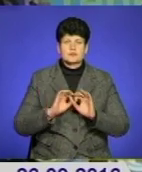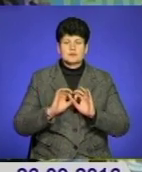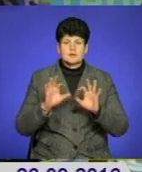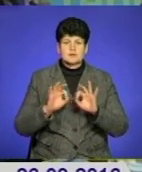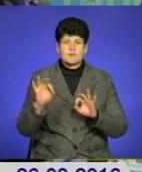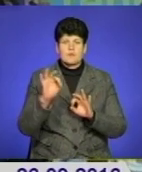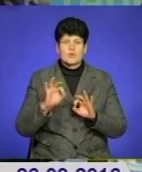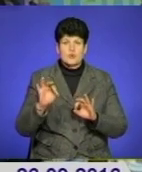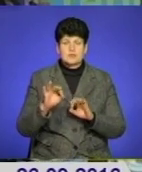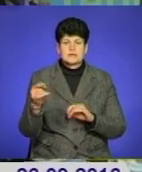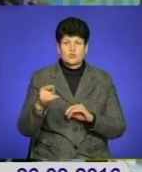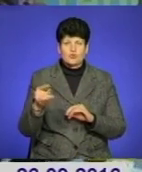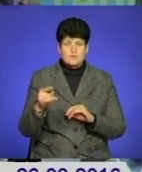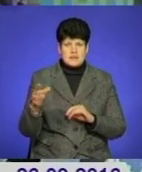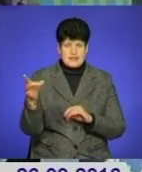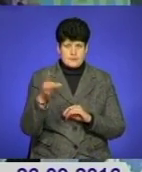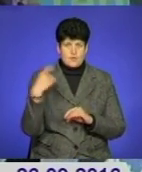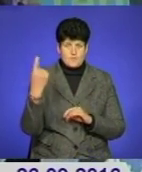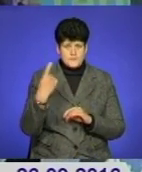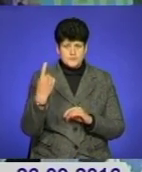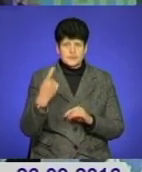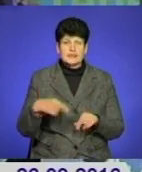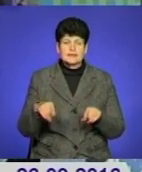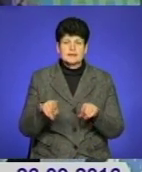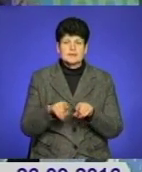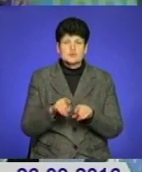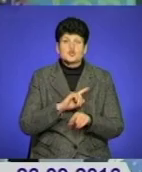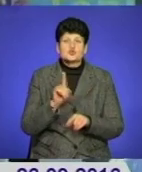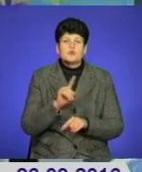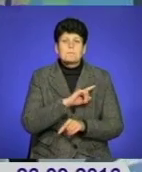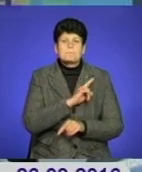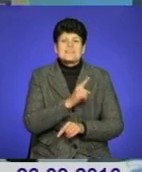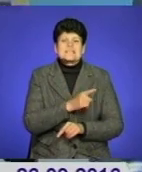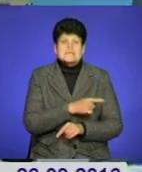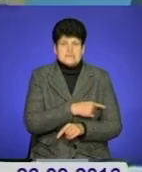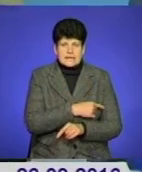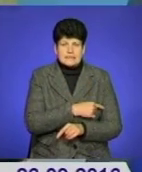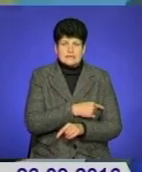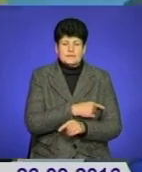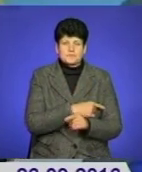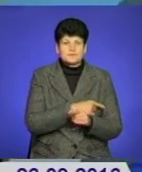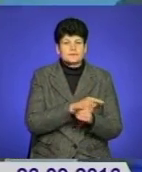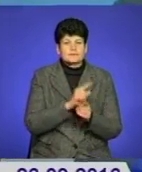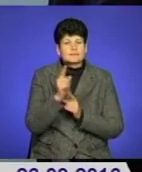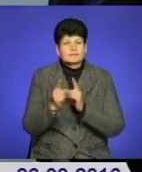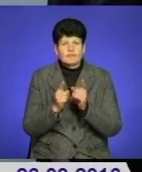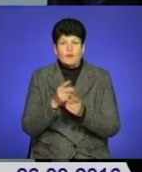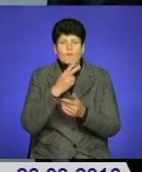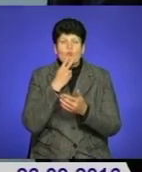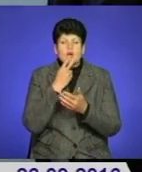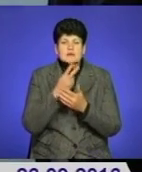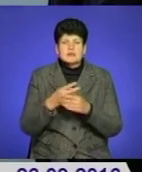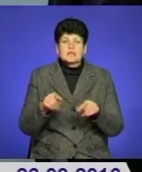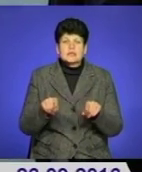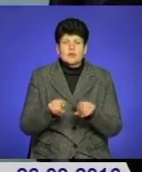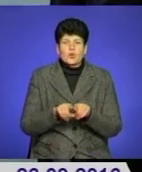регіону. І, власне, щоб десь і підсилити, скажімо, десь розбавити, показати також